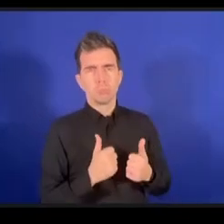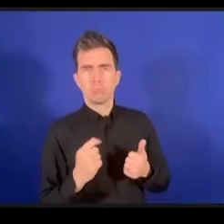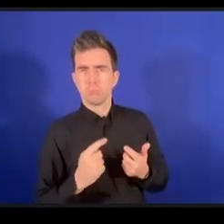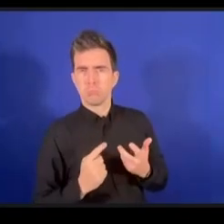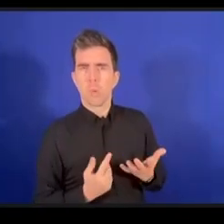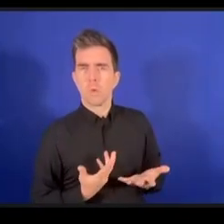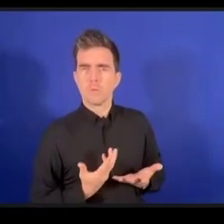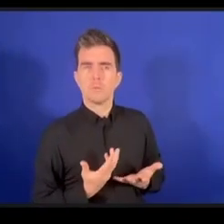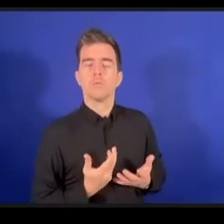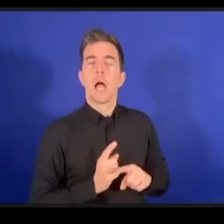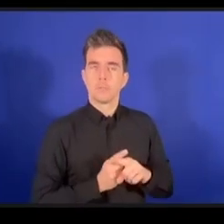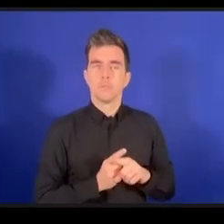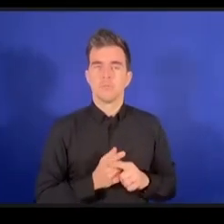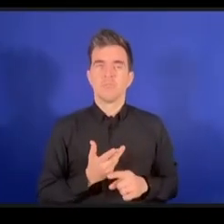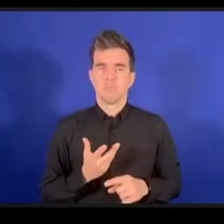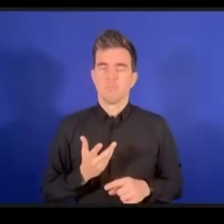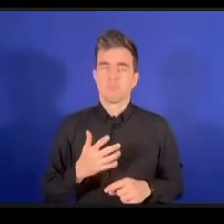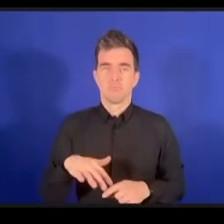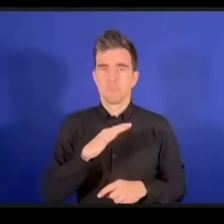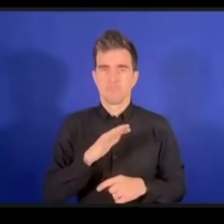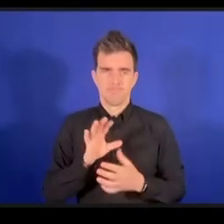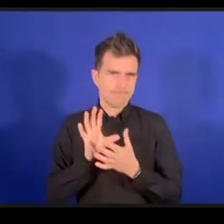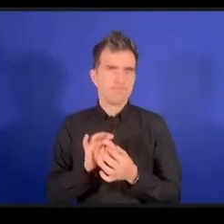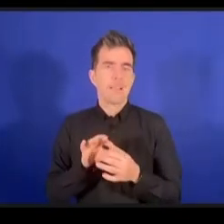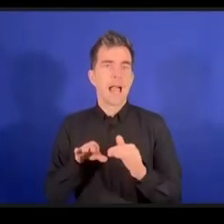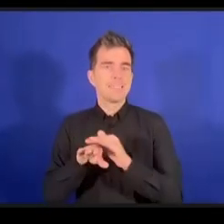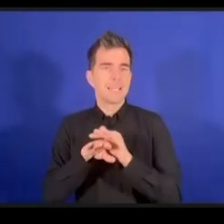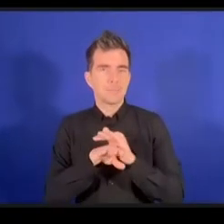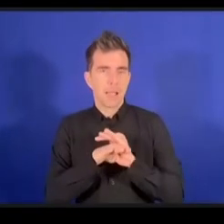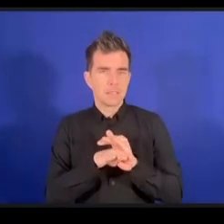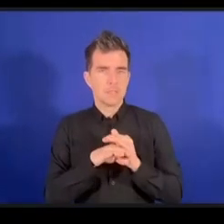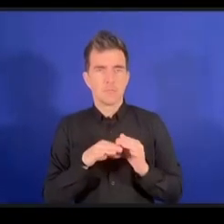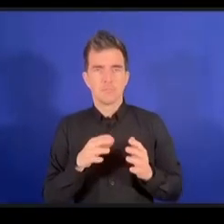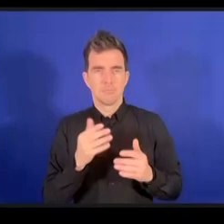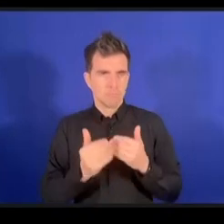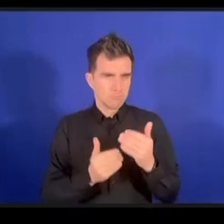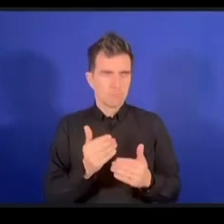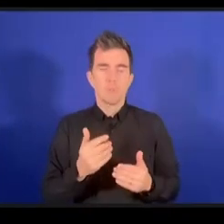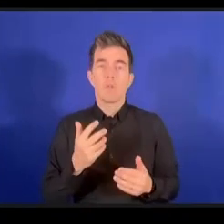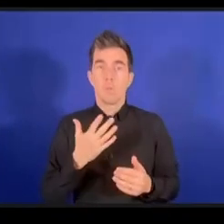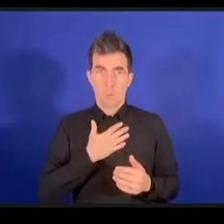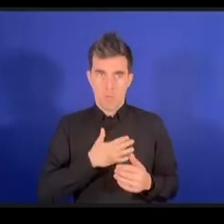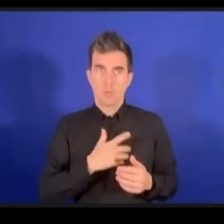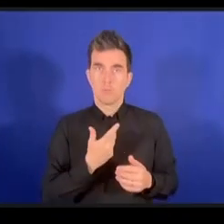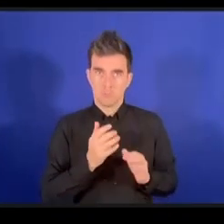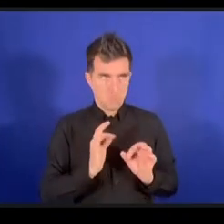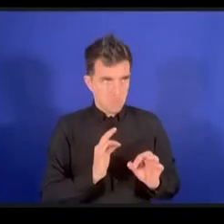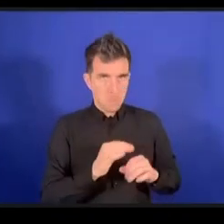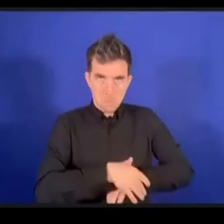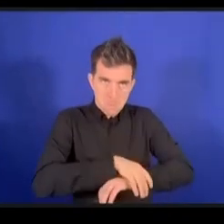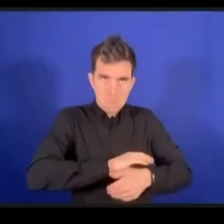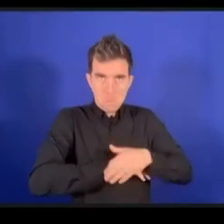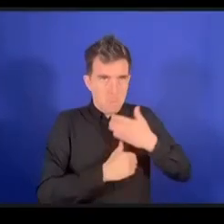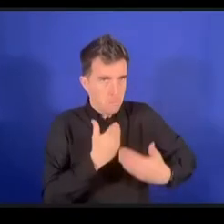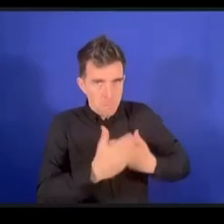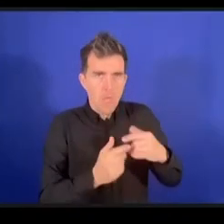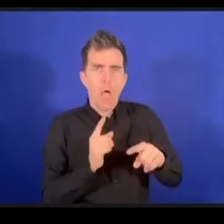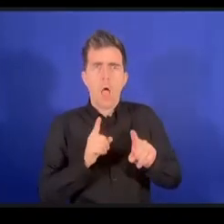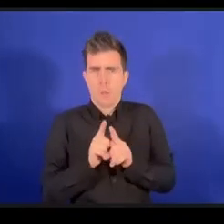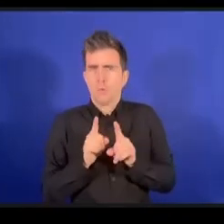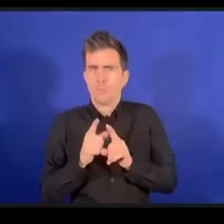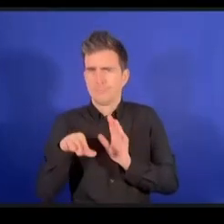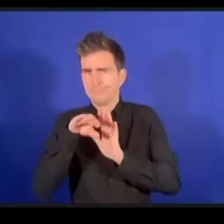السياساتية إذن فمن الصعب أن نتمكن من تقييم